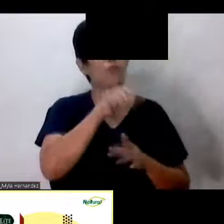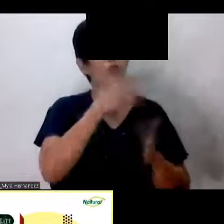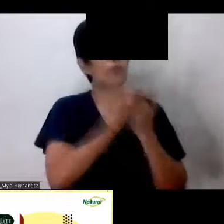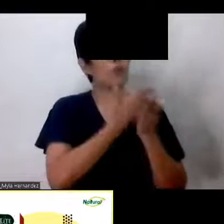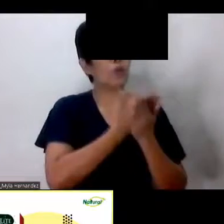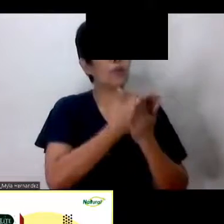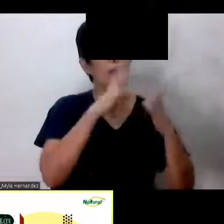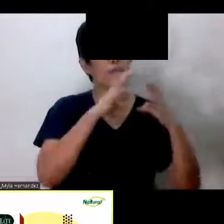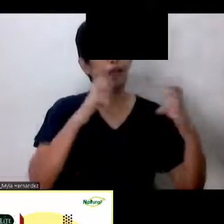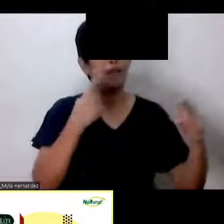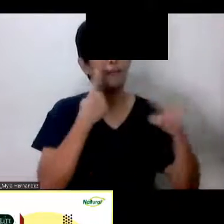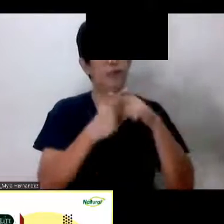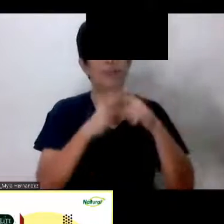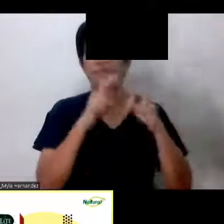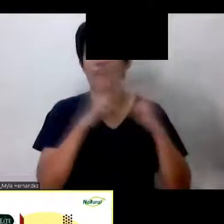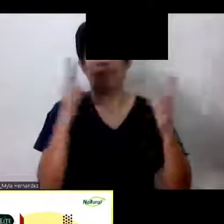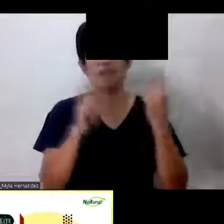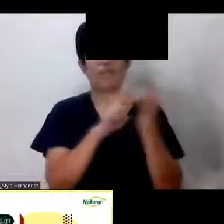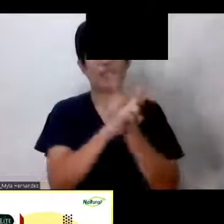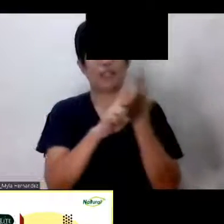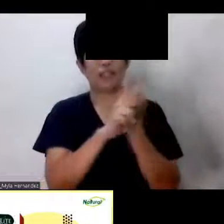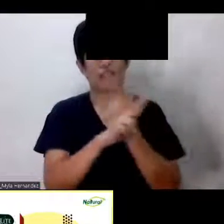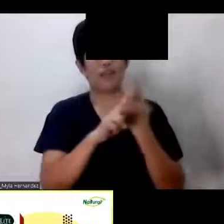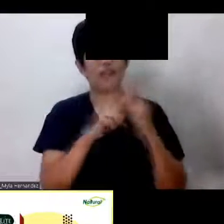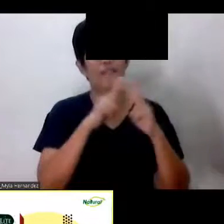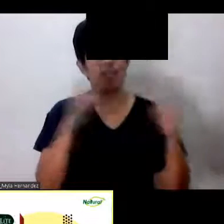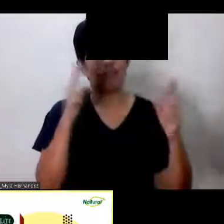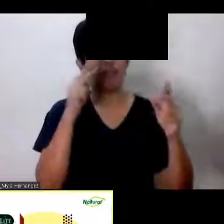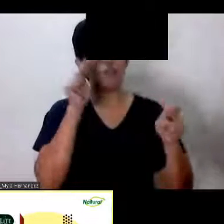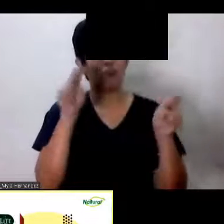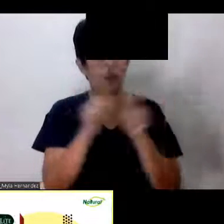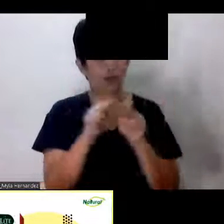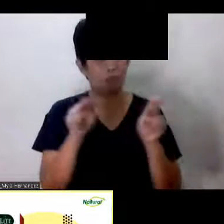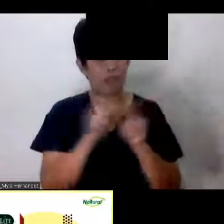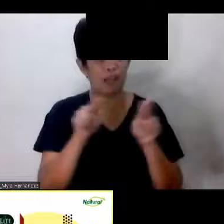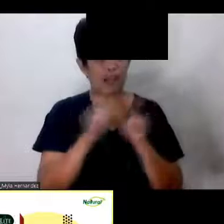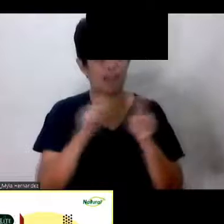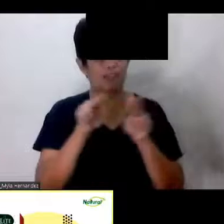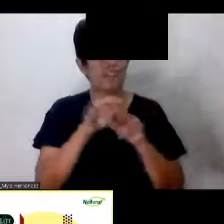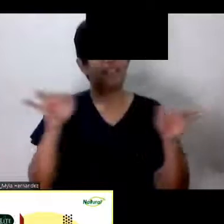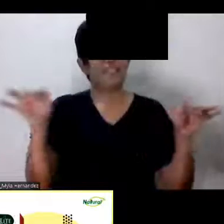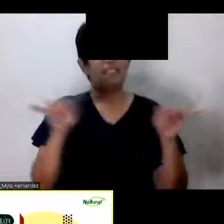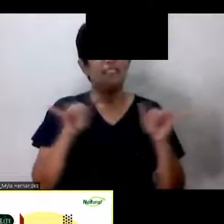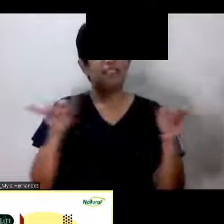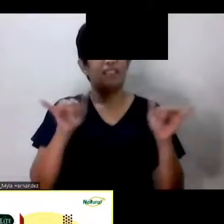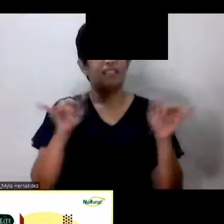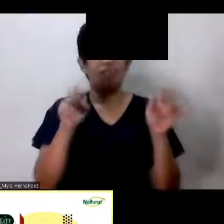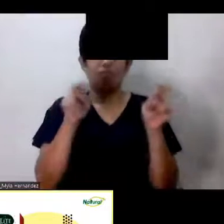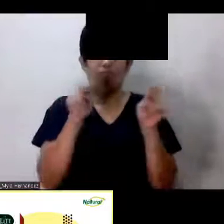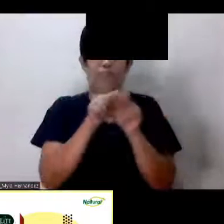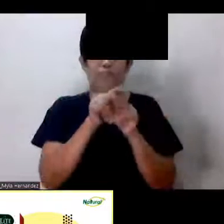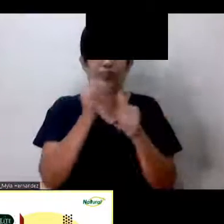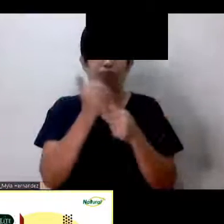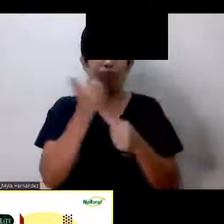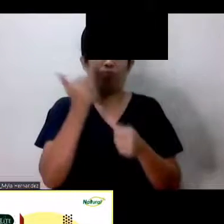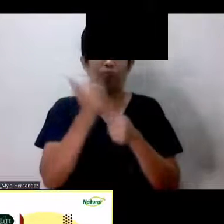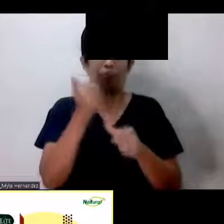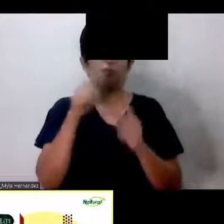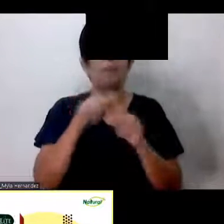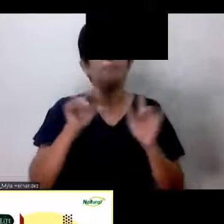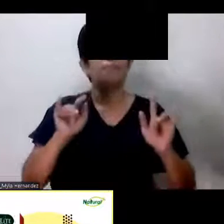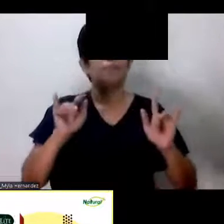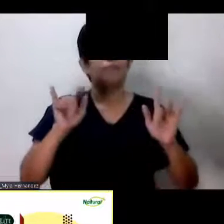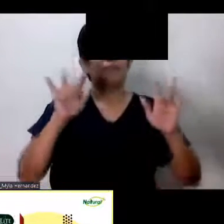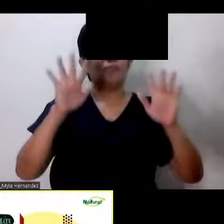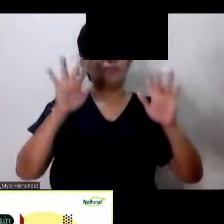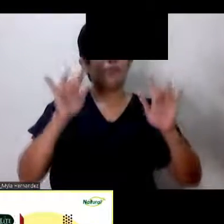Plus Very regular siya Very normal siya At parang normal siya ng pagdumi Pero maging hawa